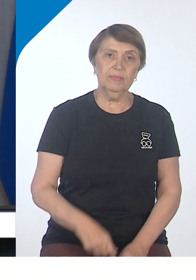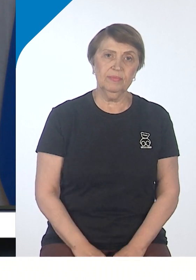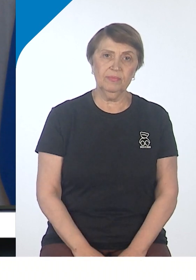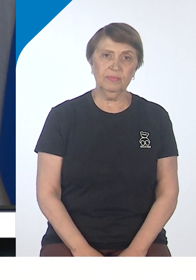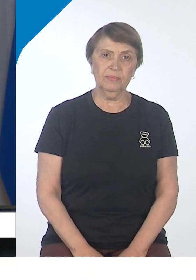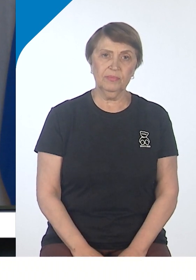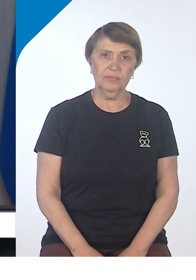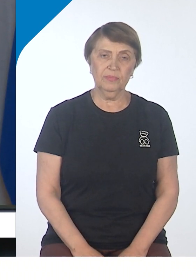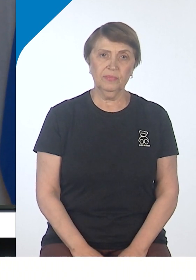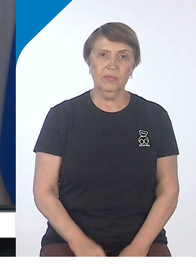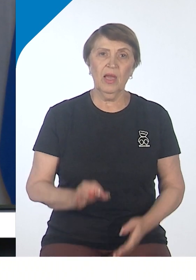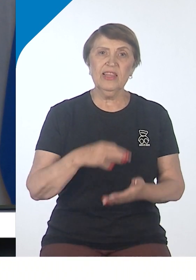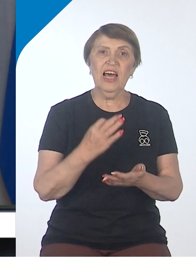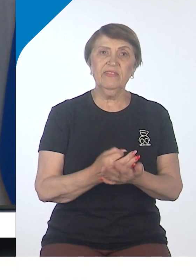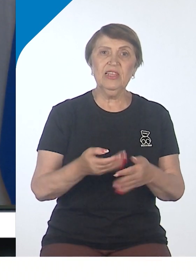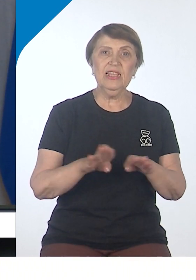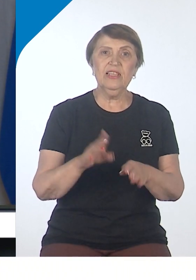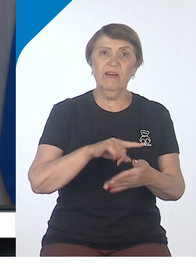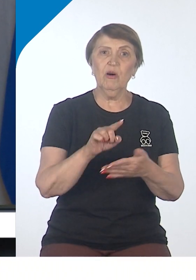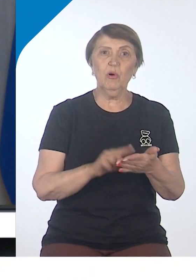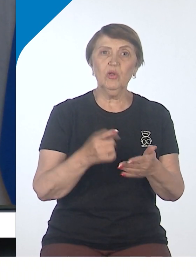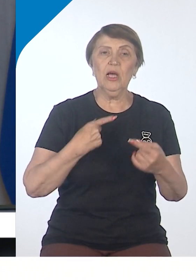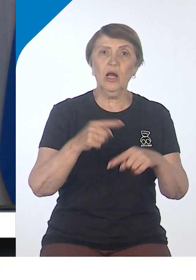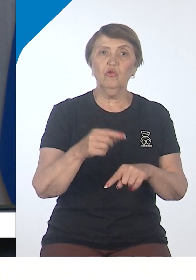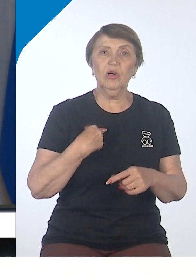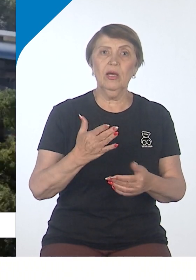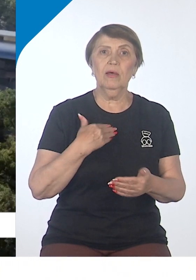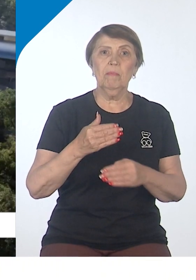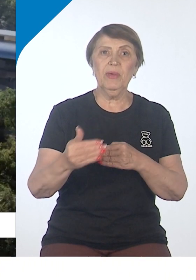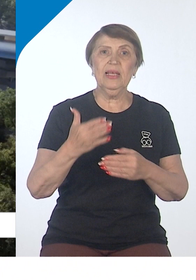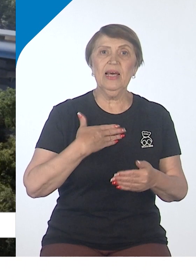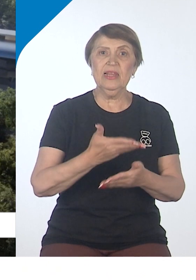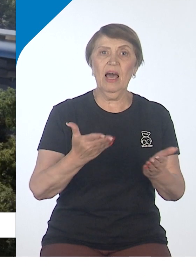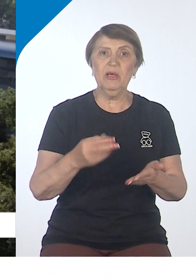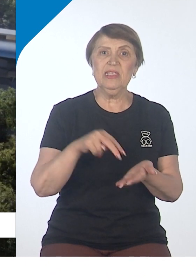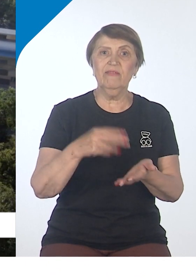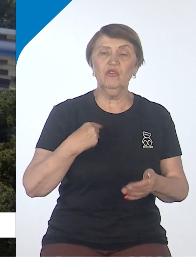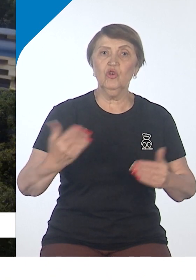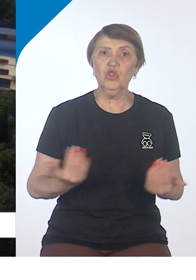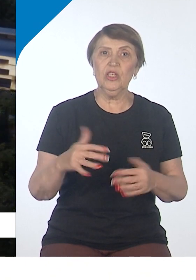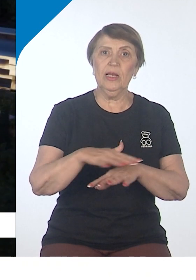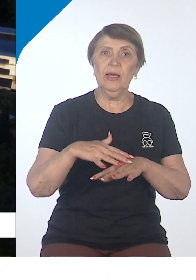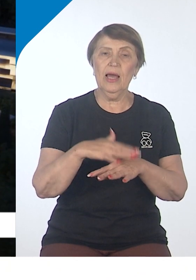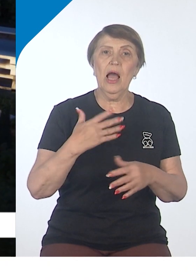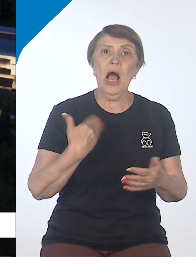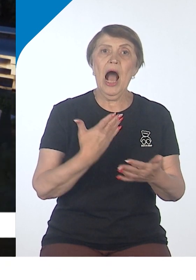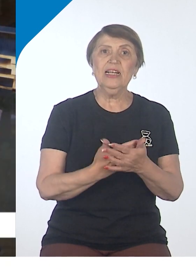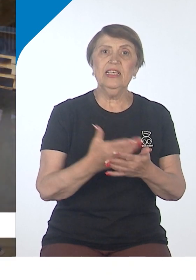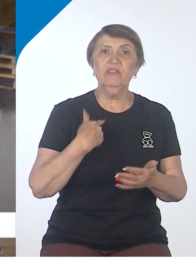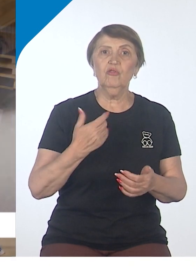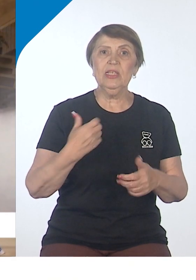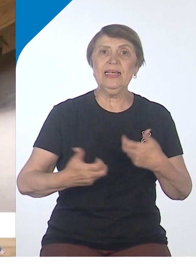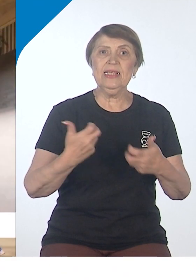на ответы на те вопросы, которые перед нами ставят жители. Якорные проекты мастер-планов активной разработки.